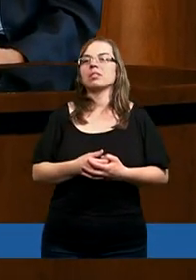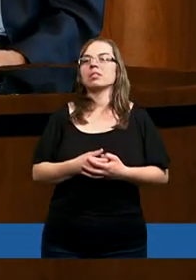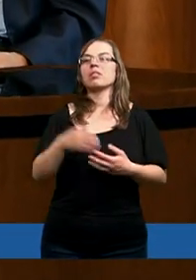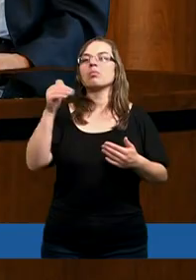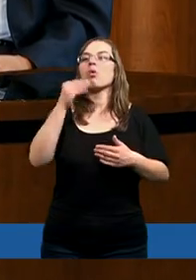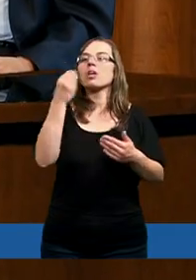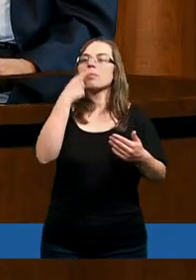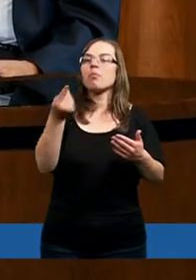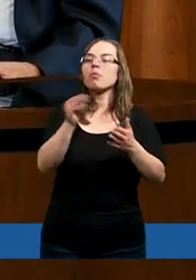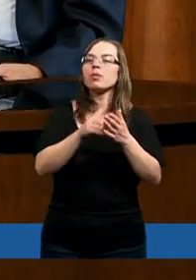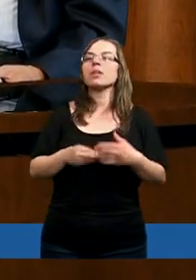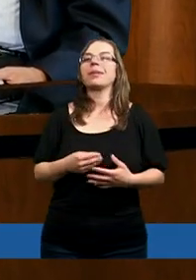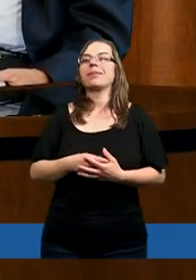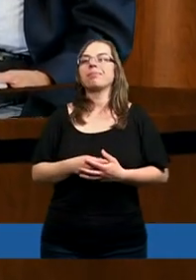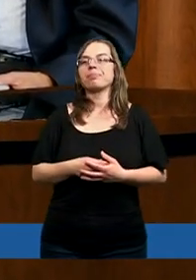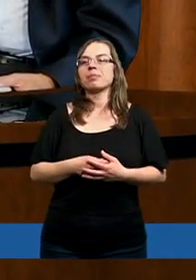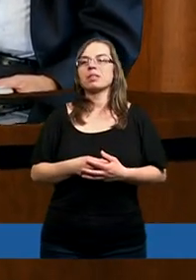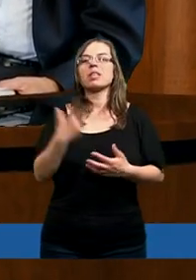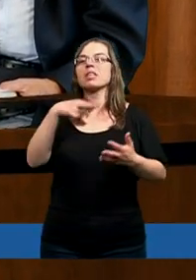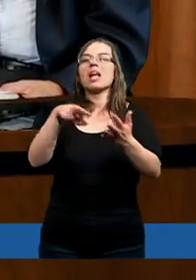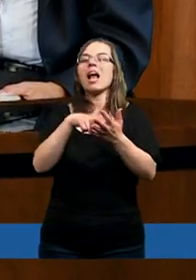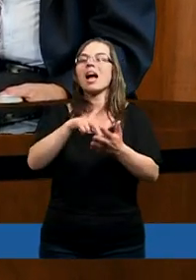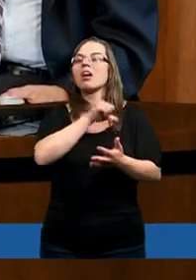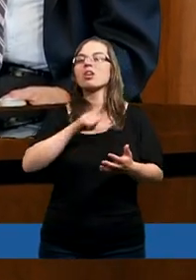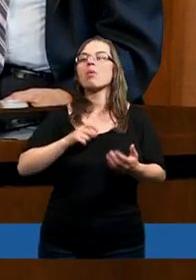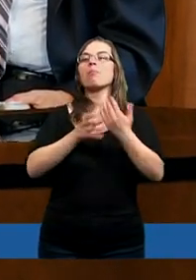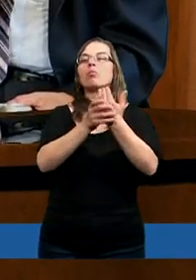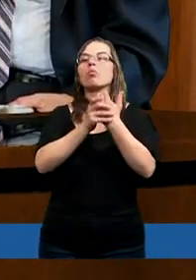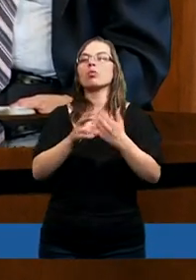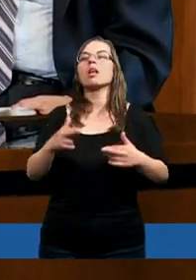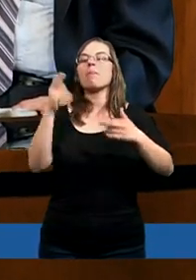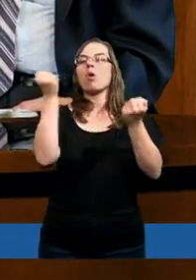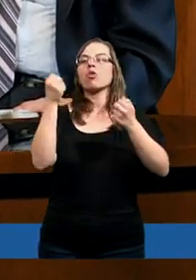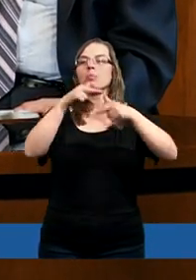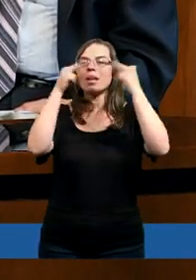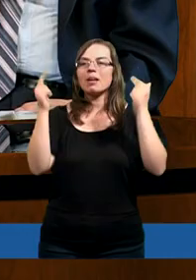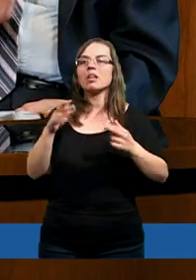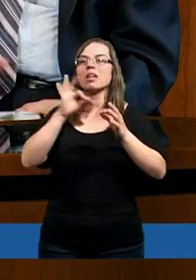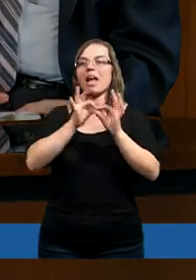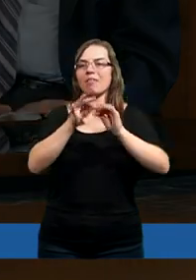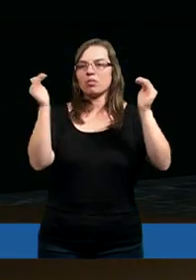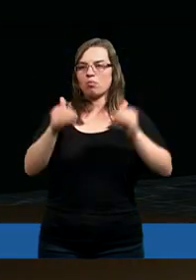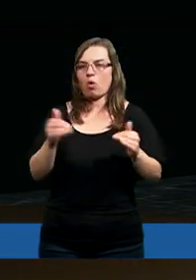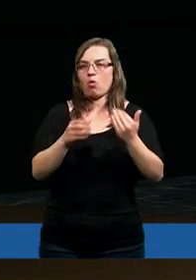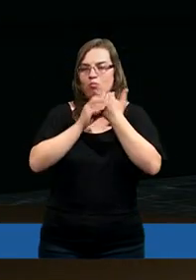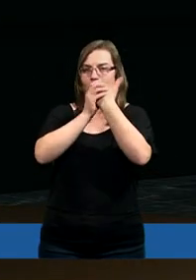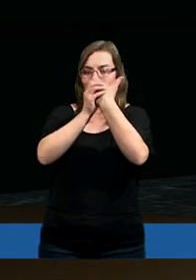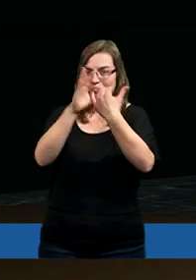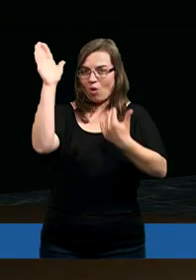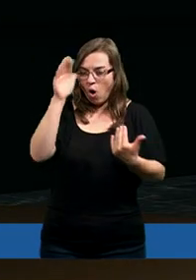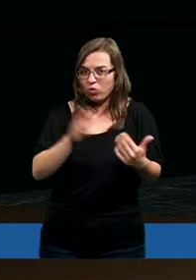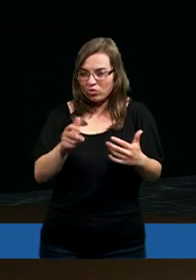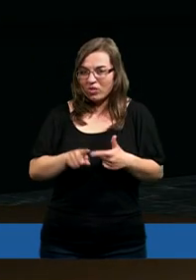Ja chciałam może jeszcze powiedzieć, bo tu piszę jeszcze, że nie lękali się bluźnić mocą niebieskim. Czyli co, nawet może Bogu